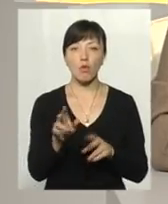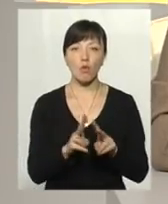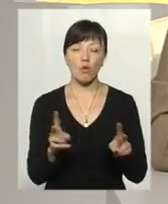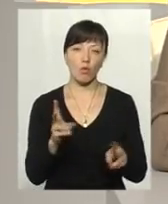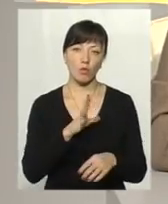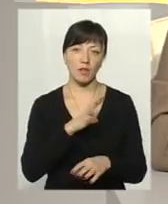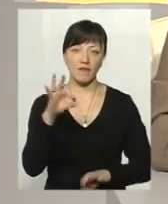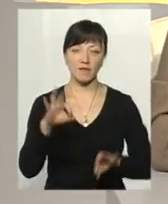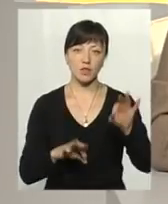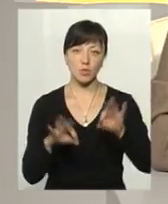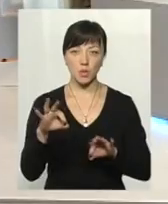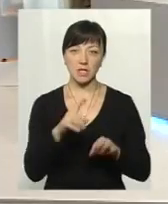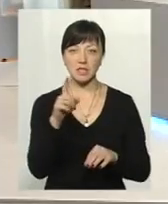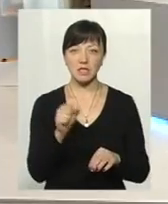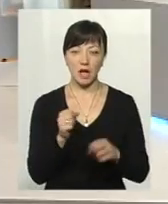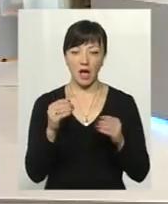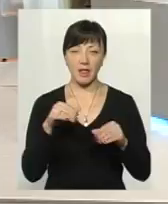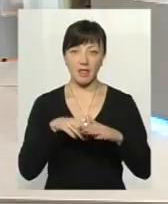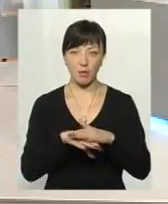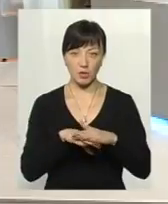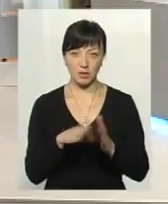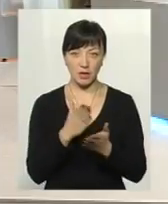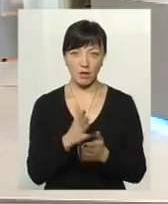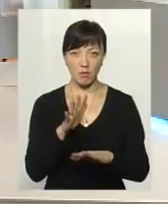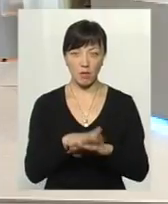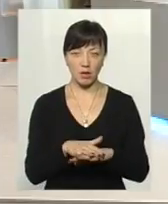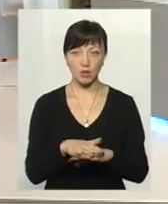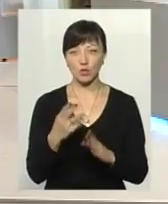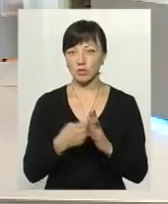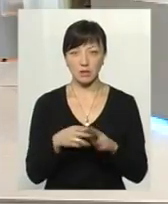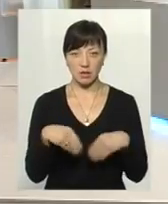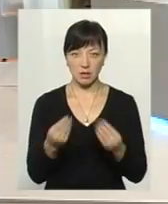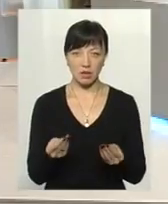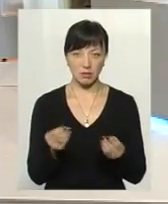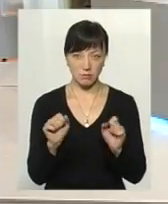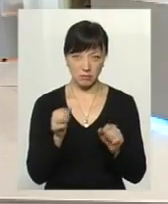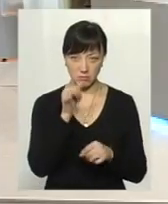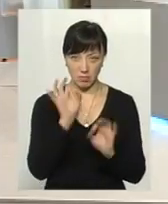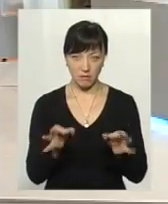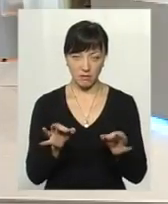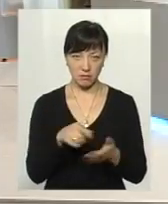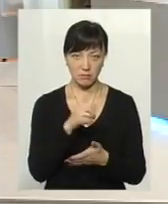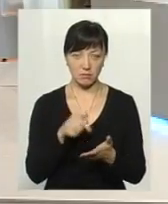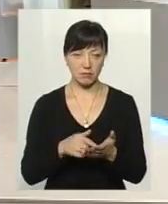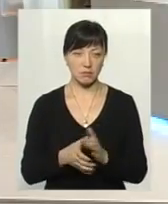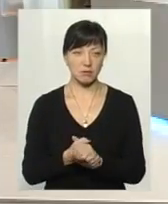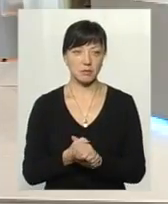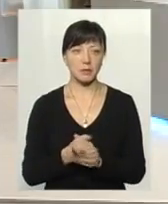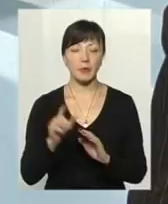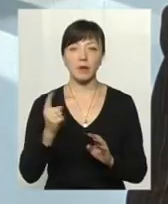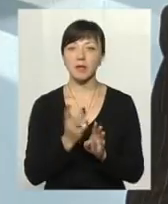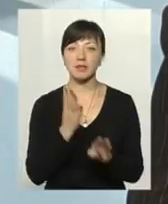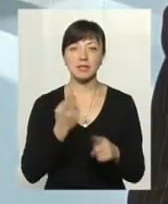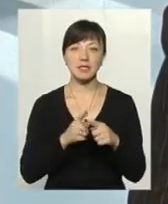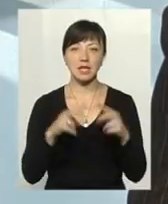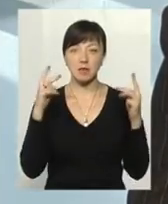відсотки з атипоцитами, тобто є вклад у банку, вже субсидія не може бути нарахована. Ну, перш за все, це